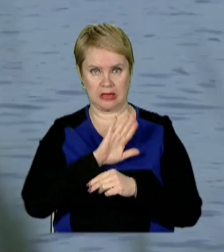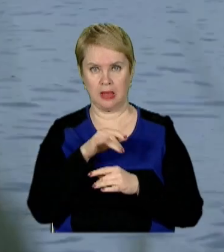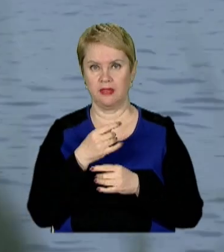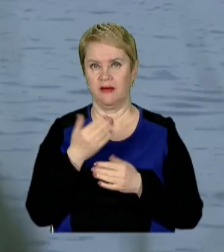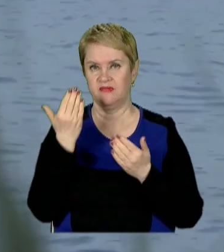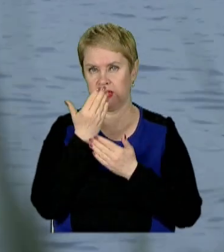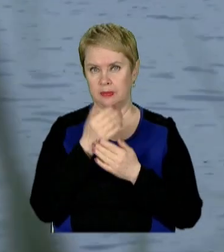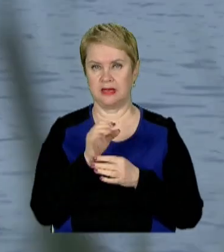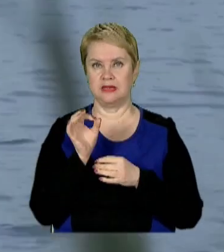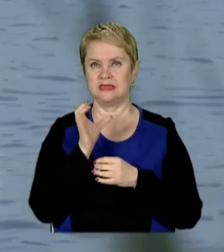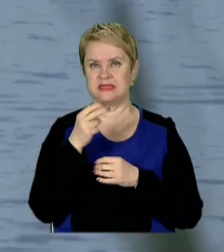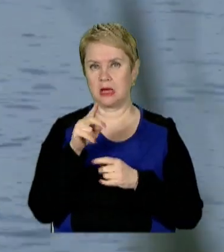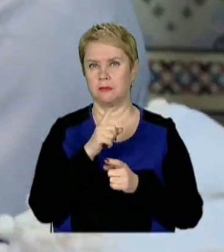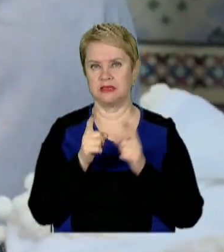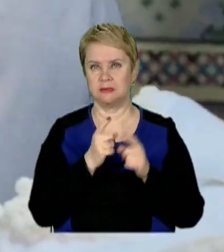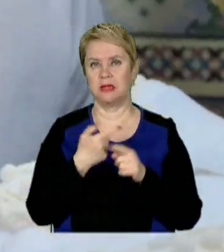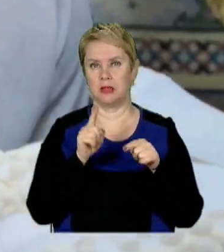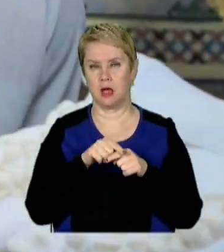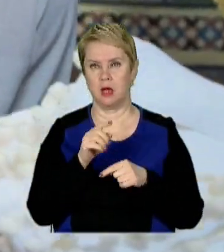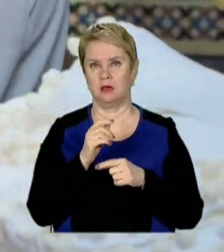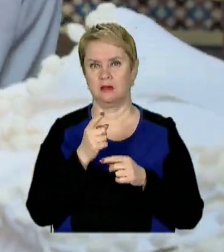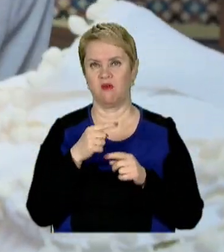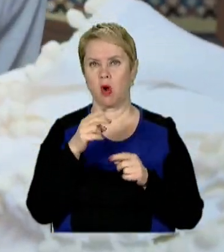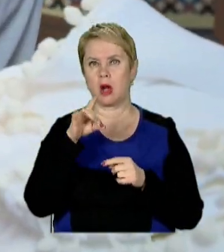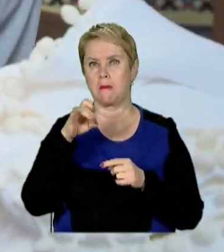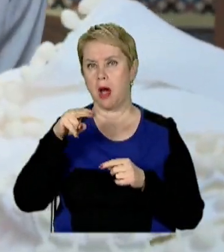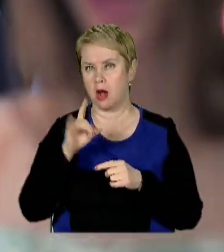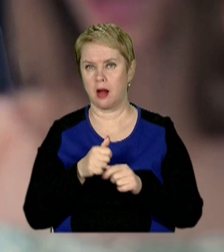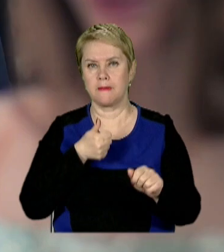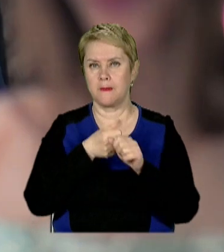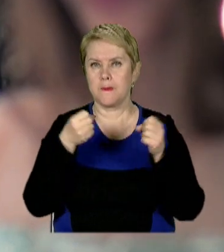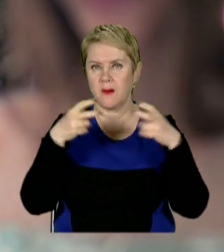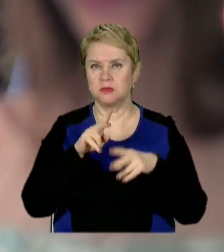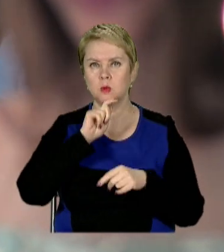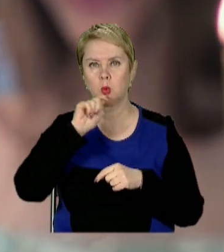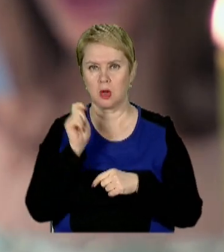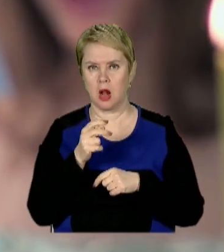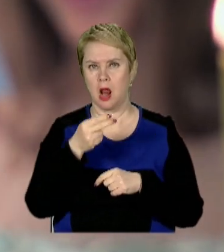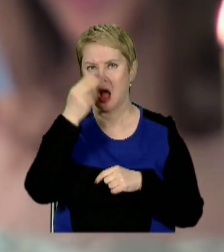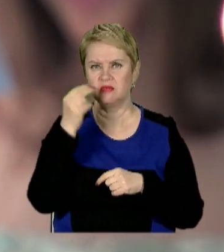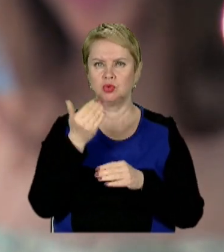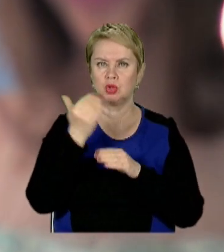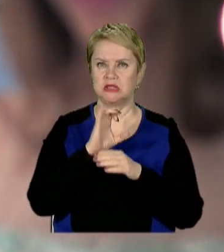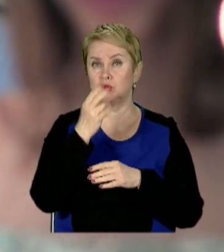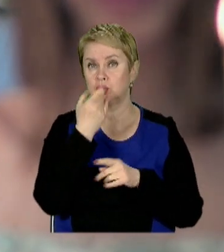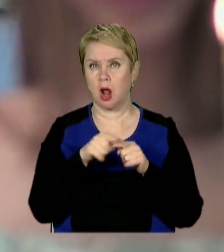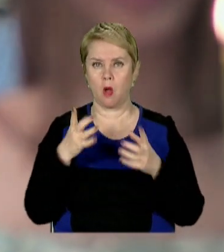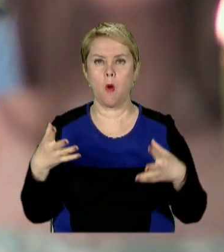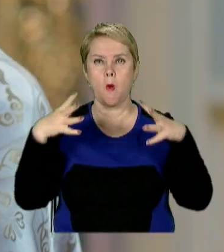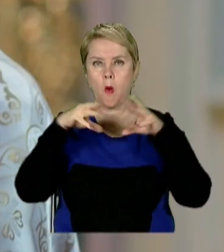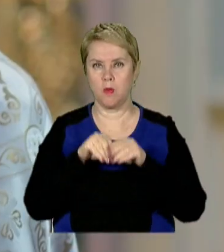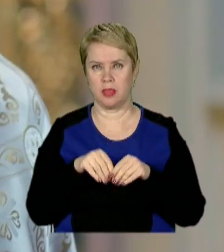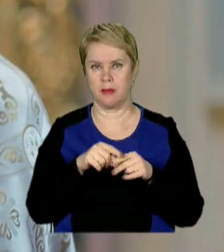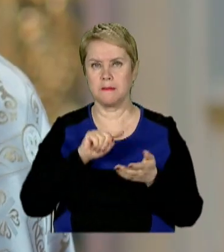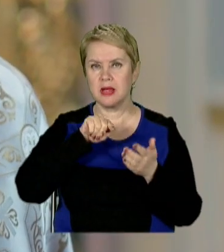фільмом «На західному фронті без змін» за твором «Ремарка». Також залучили професіоналів з України, Латвії, Чехії та США. Їх об'єднувала